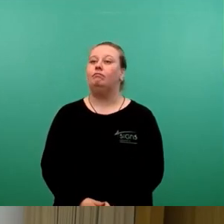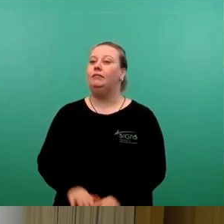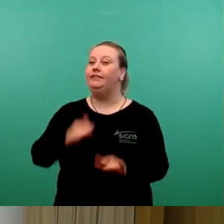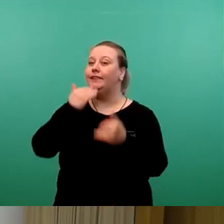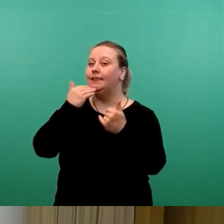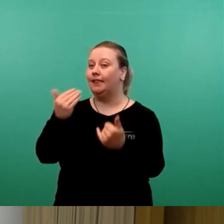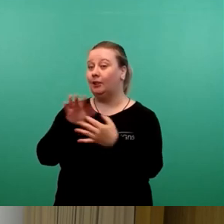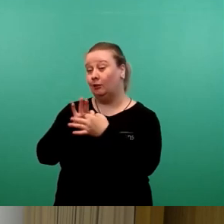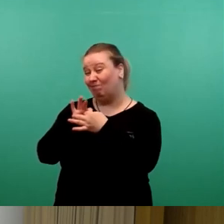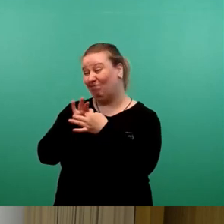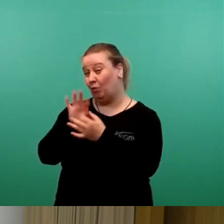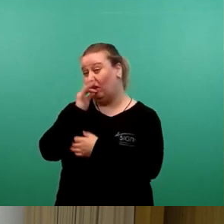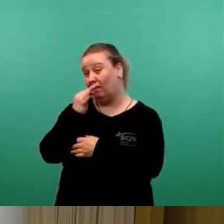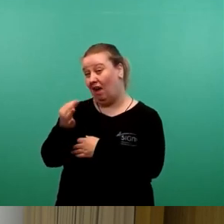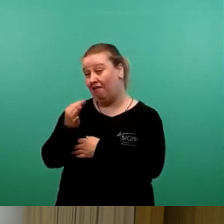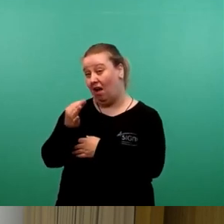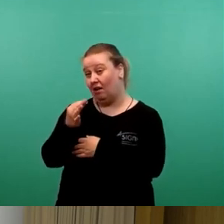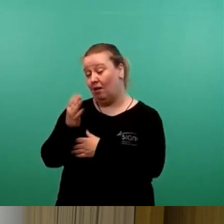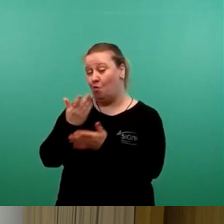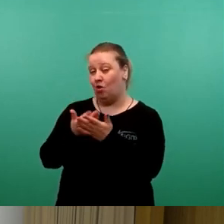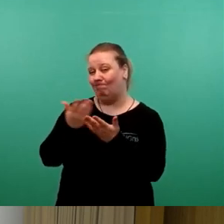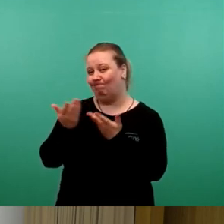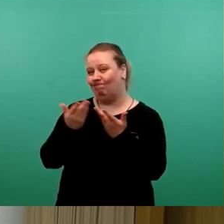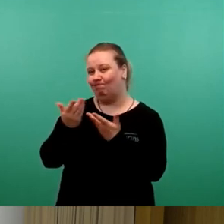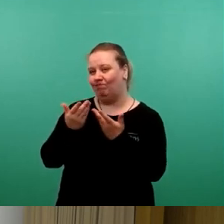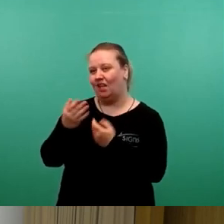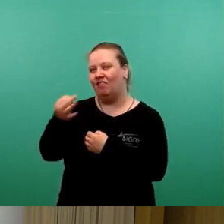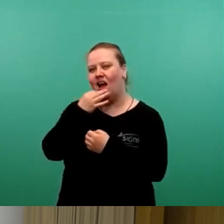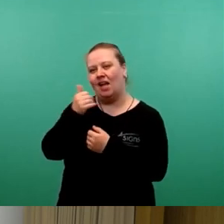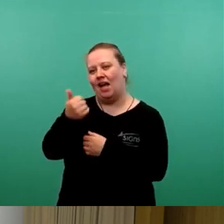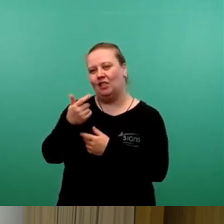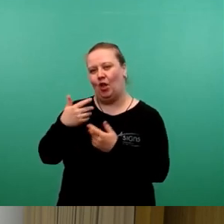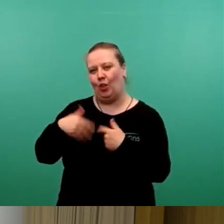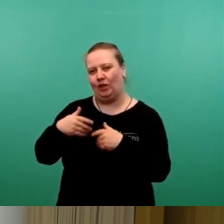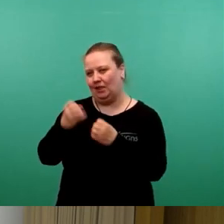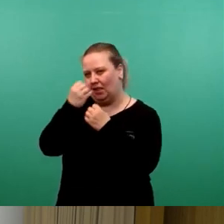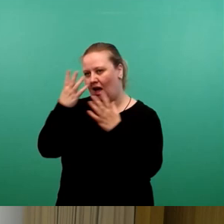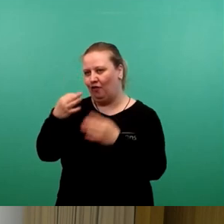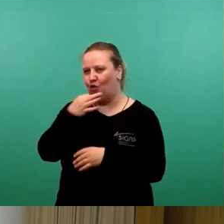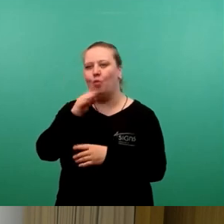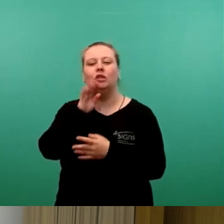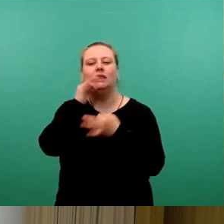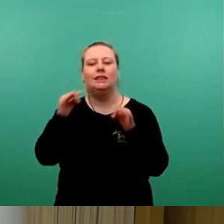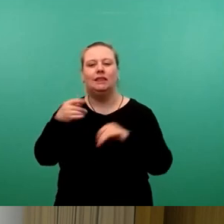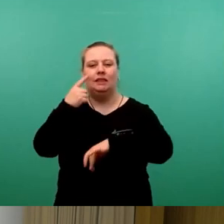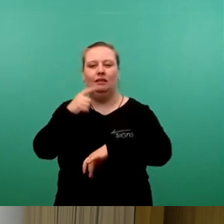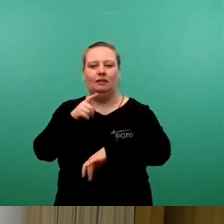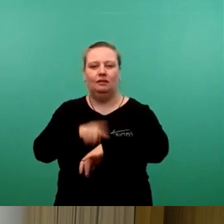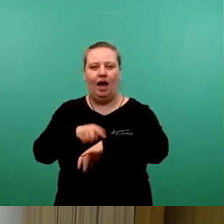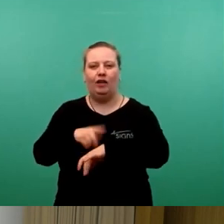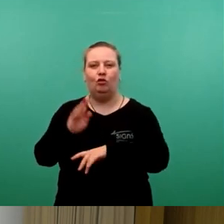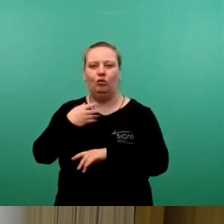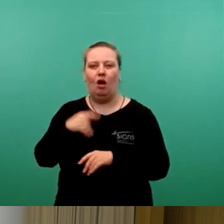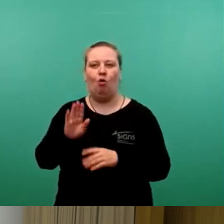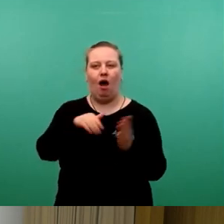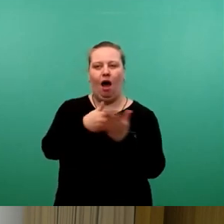dann doch noch eine Nachfrage, da die Antwort zu Frage 1 relativ vage war. Ich hatte ja nach konkreten Zeiträumen gefragt, auch nach Anzahl der Bieter und auch nach